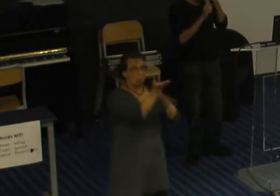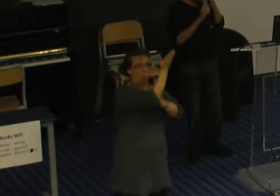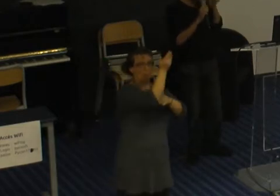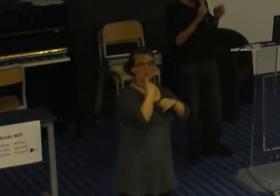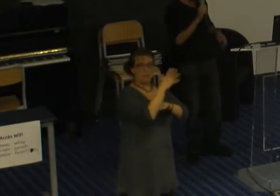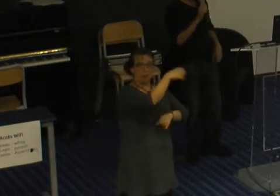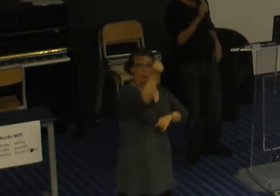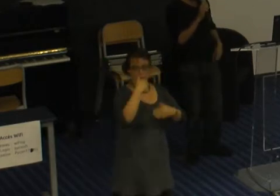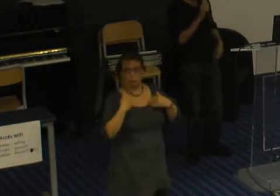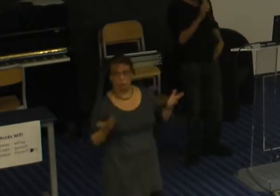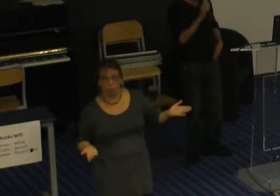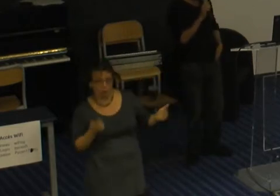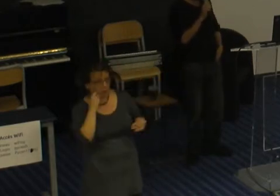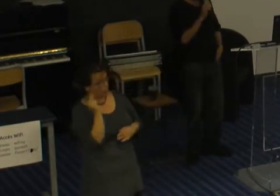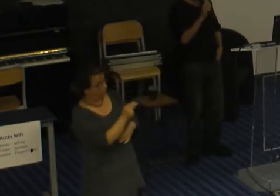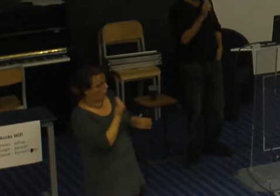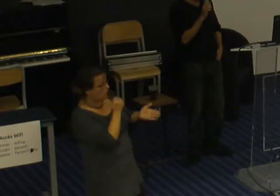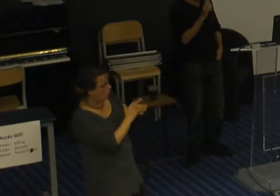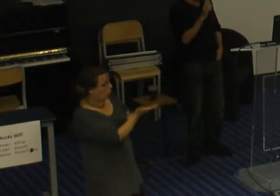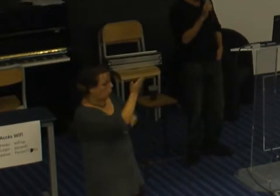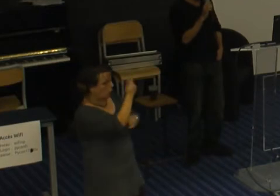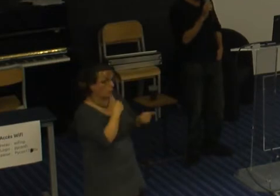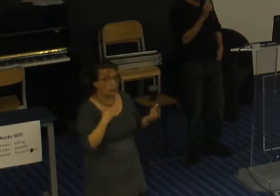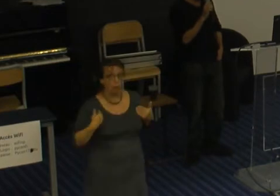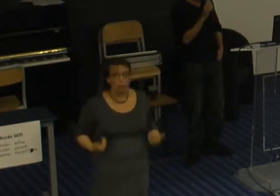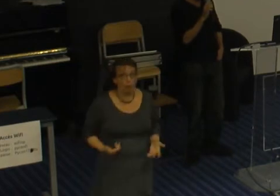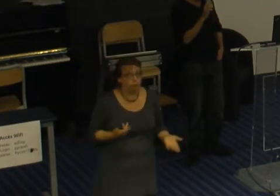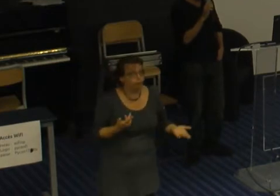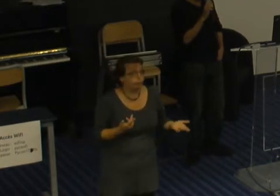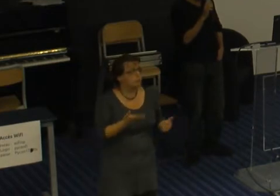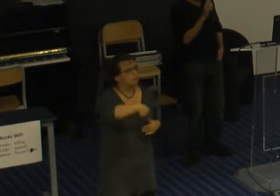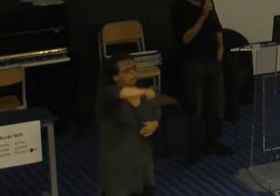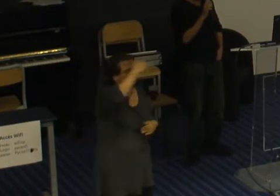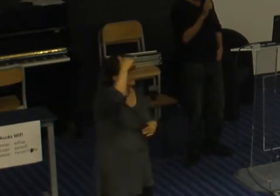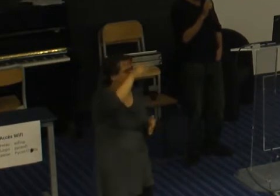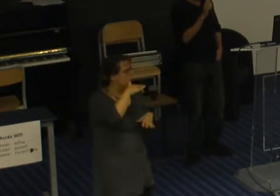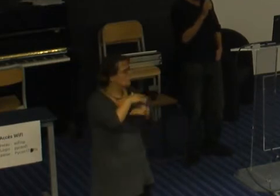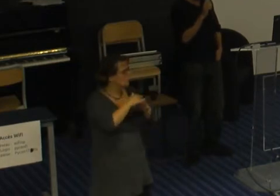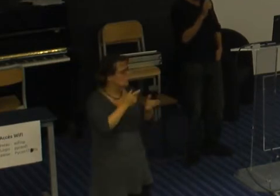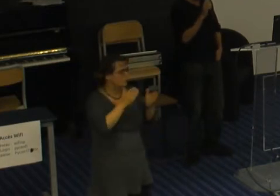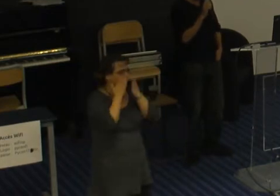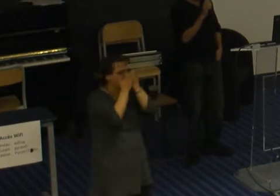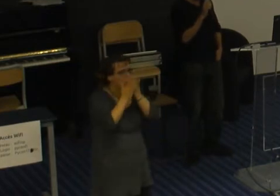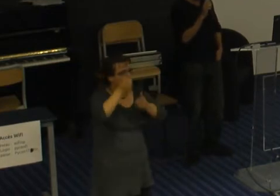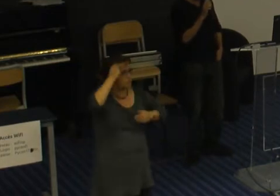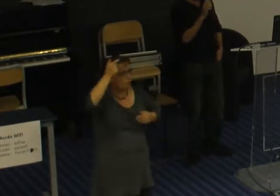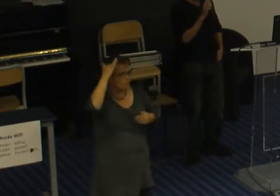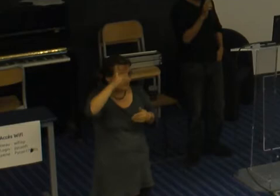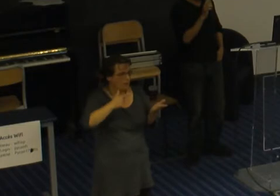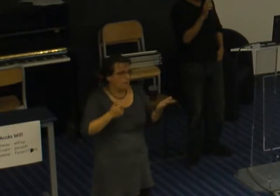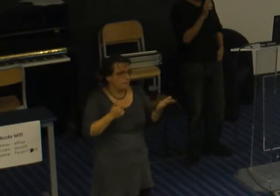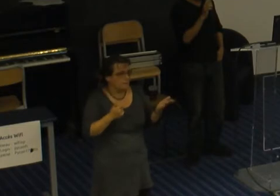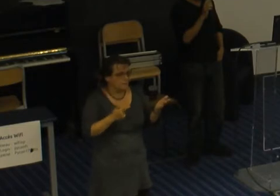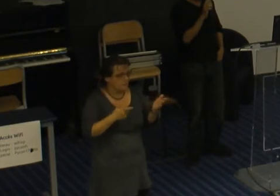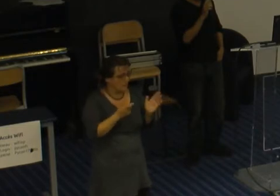si vous avez fait comme moi des études d'ingénieur, vous savez très bien qu'il suffit de bachoter très dur certaines matières,